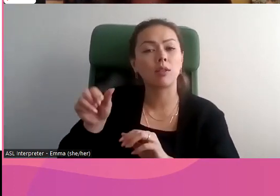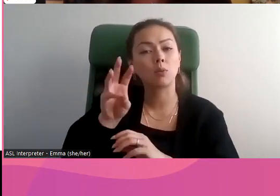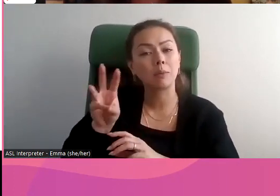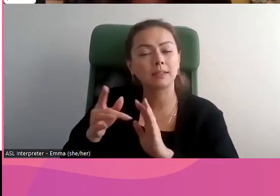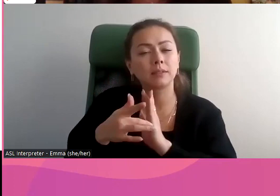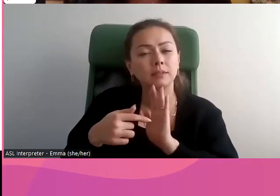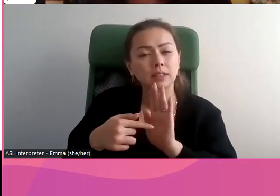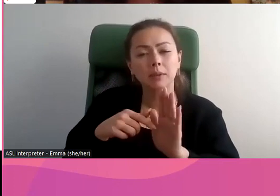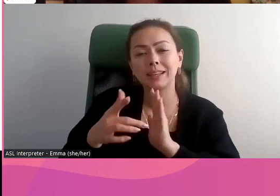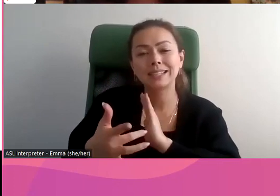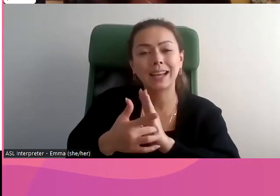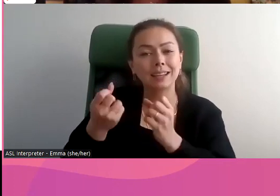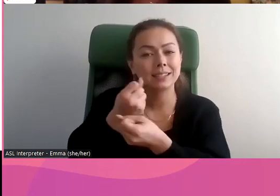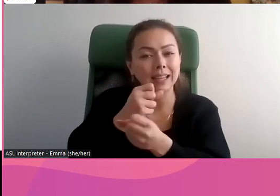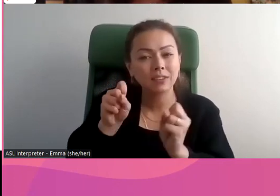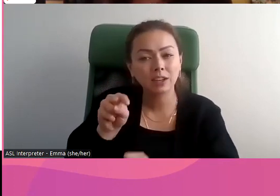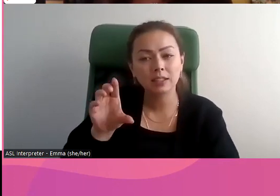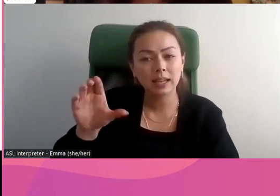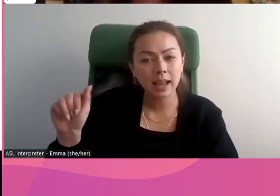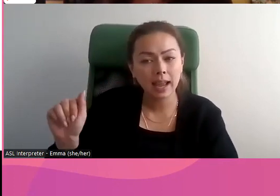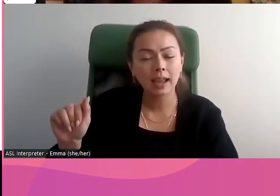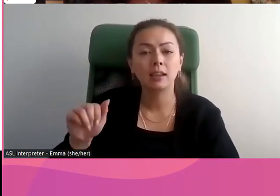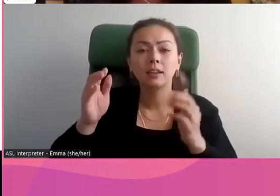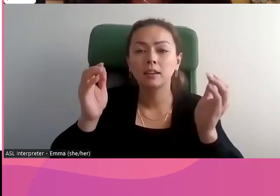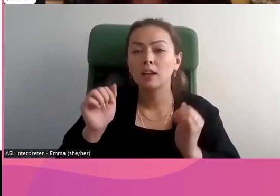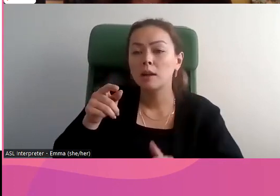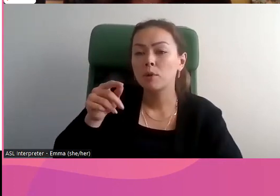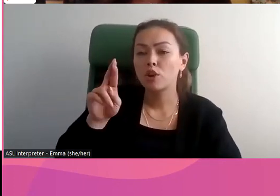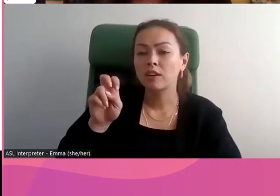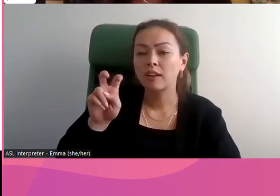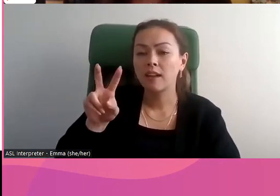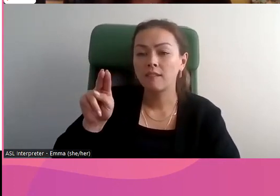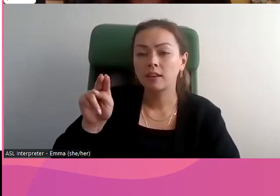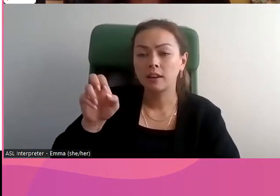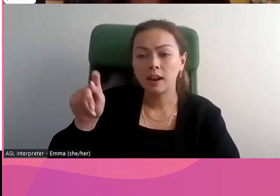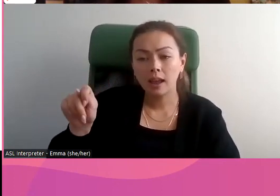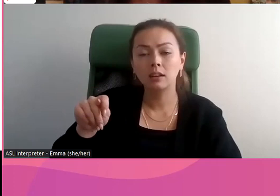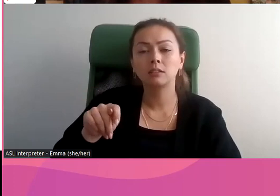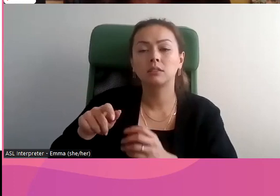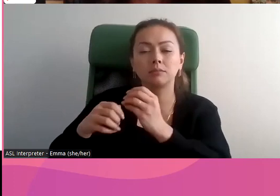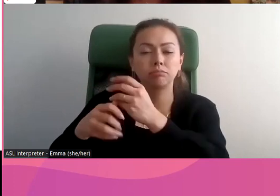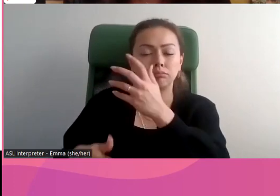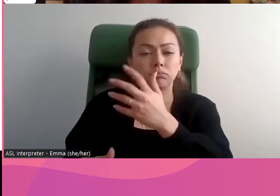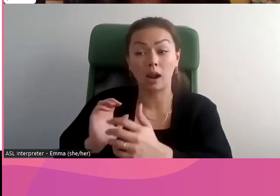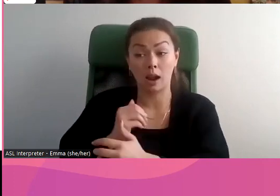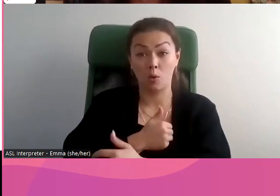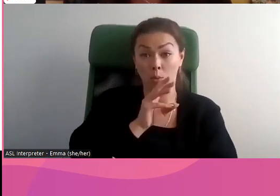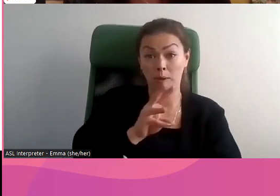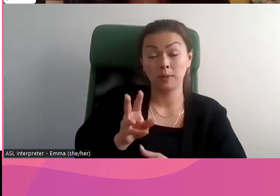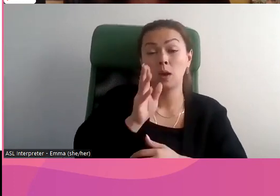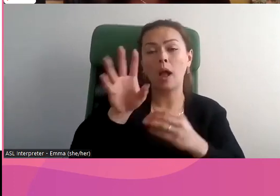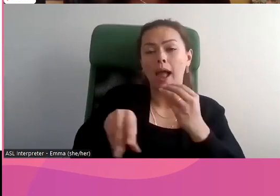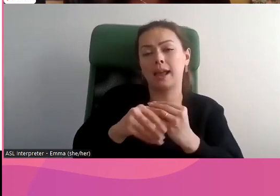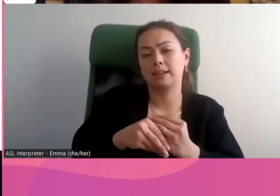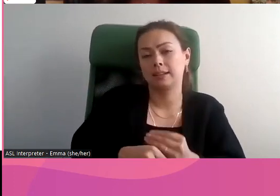de lois qui peuvent aider à contrer la VF-SFT au Canada. Et